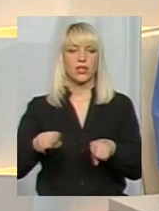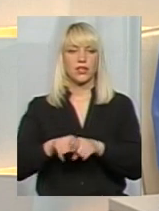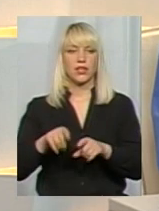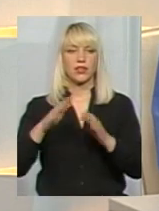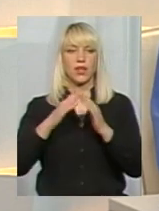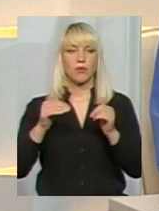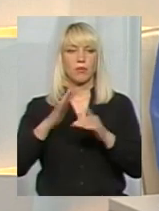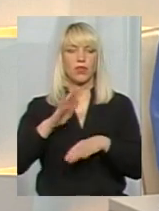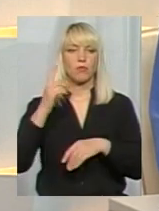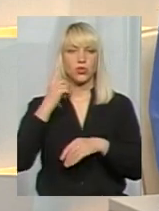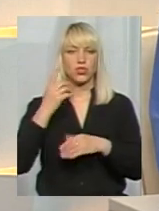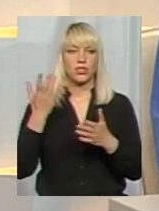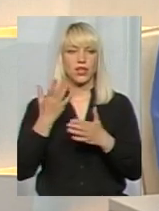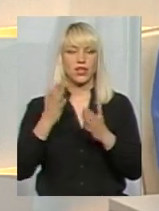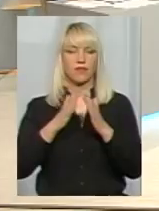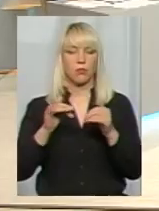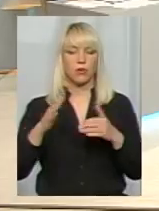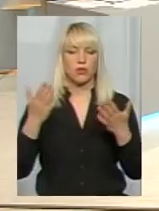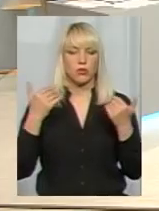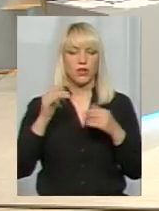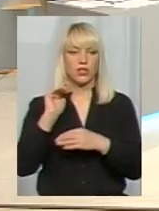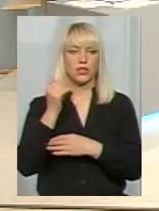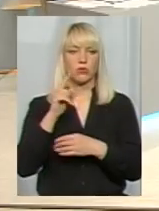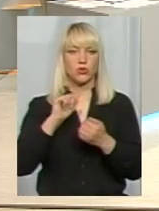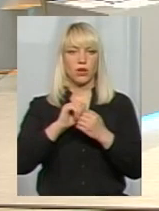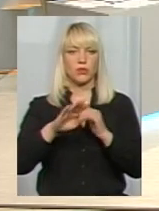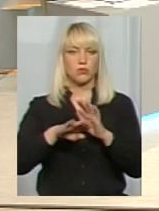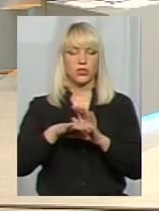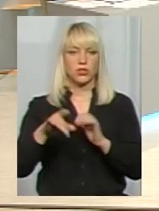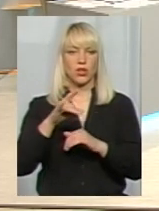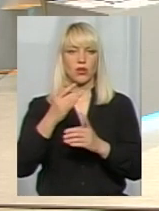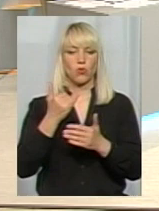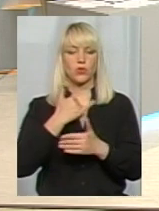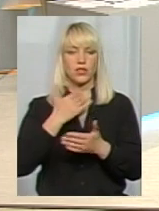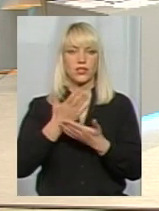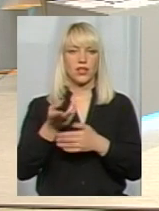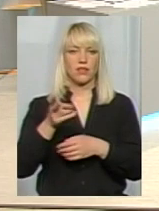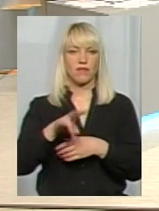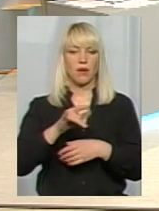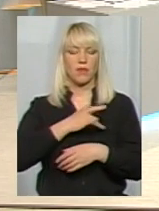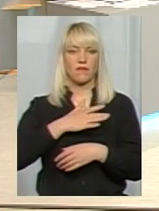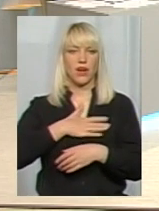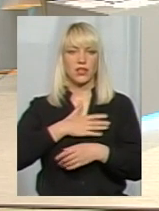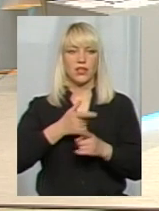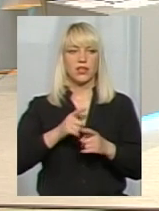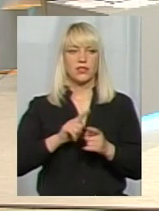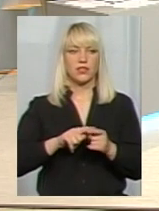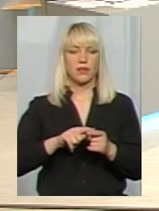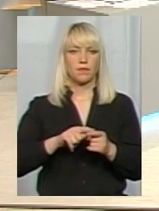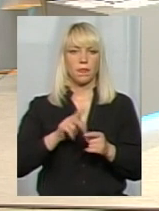почули, в якому саме таборі відпочивала дитина, тому що в Кам'янець-Подільському районі ми маємо два, і обоє два приватні табори, це Колент,